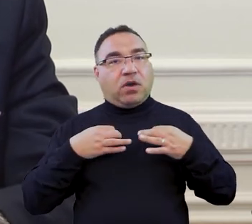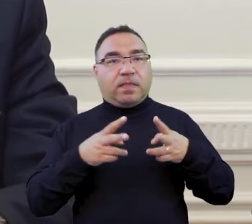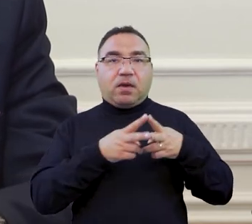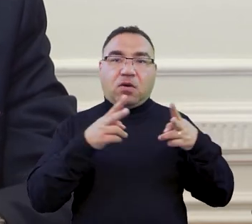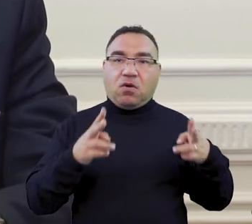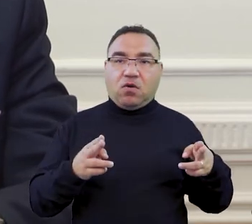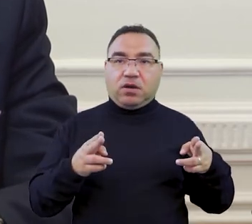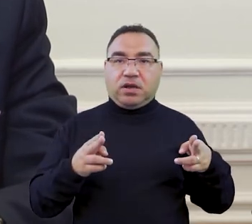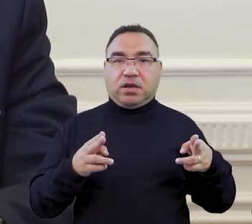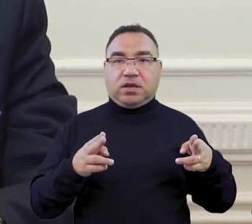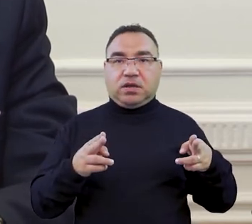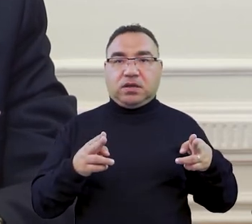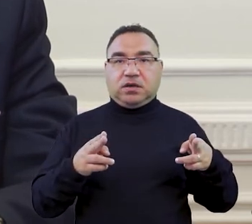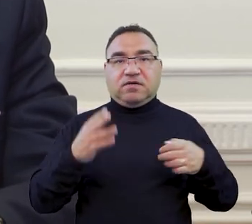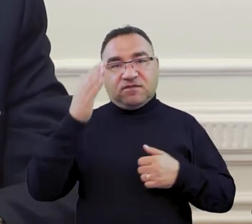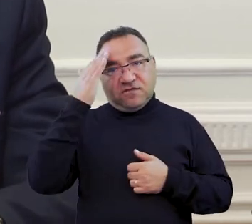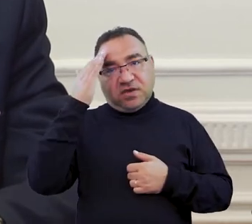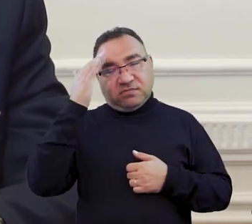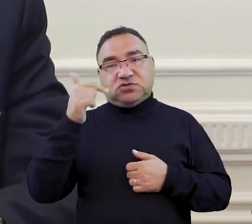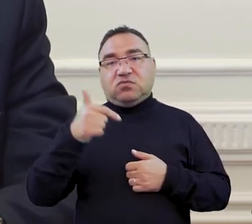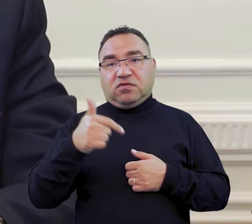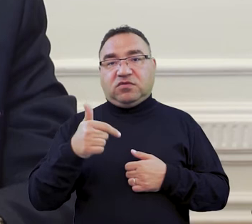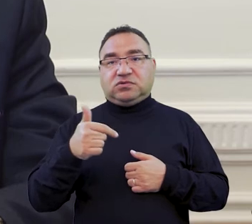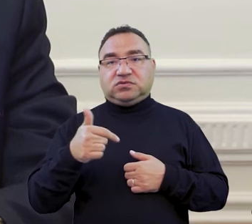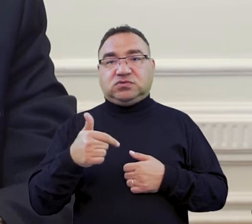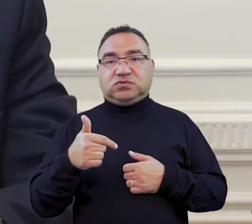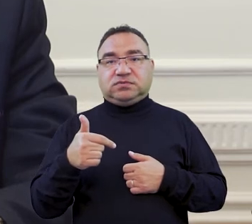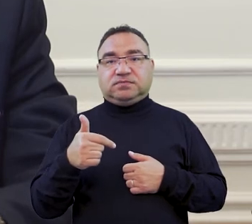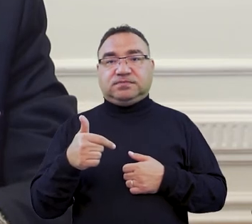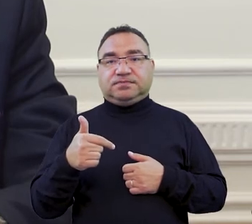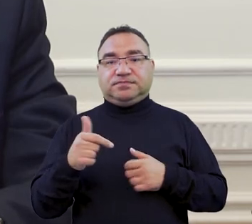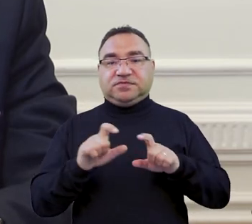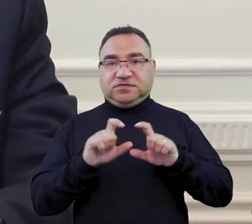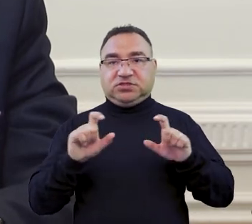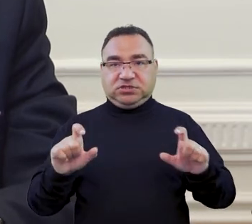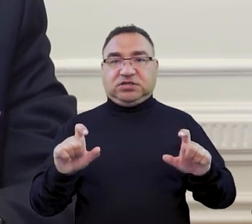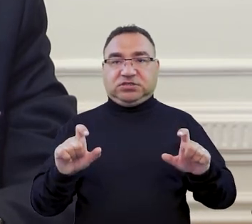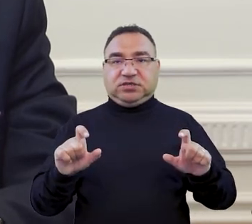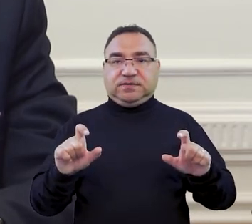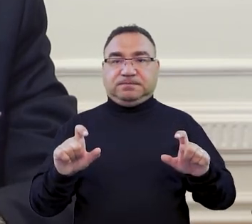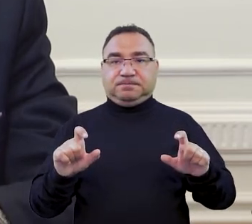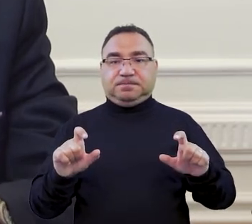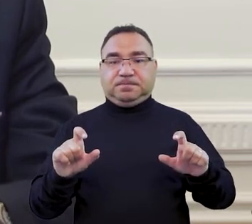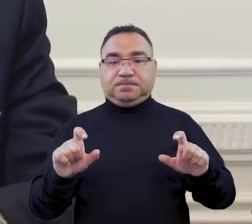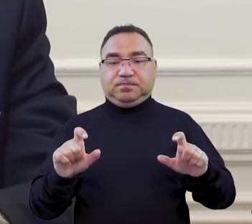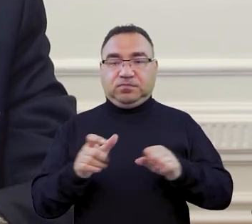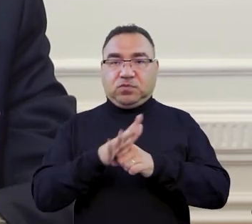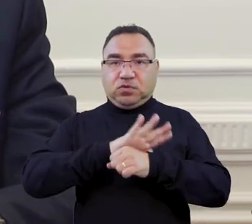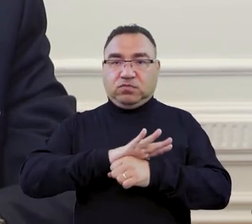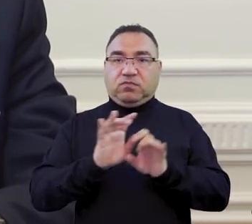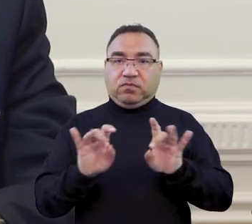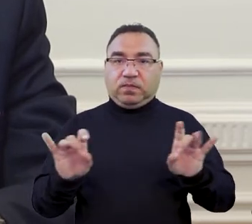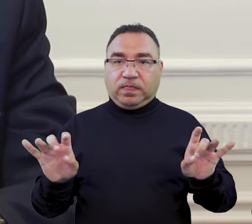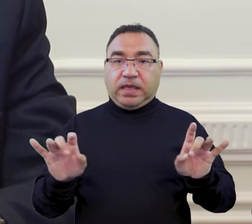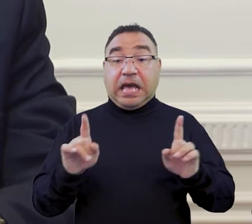również jasne, że to obowiązuje w tym czasie epidemii,